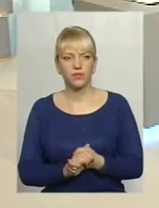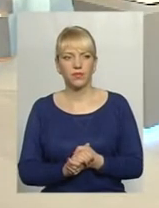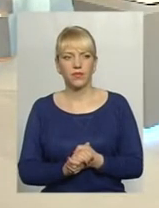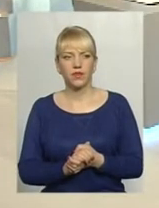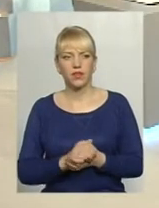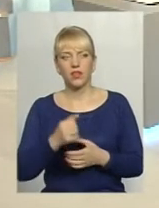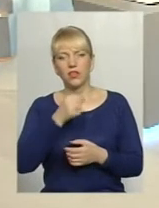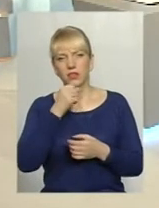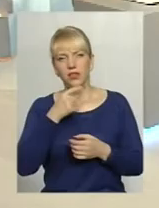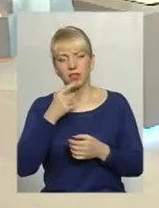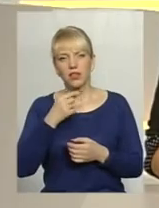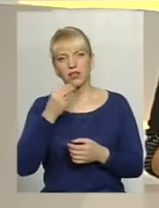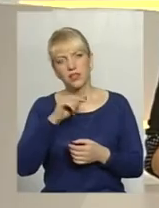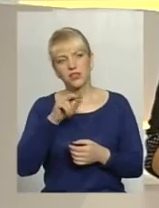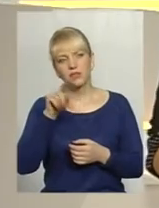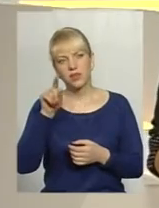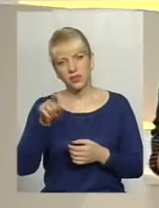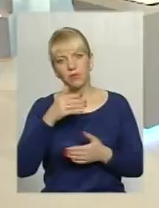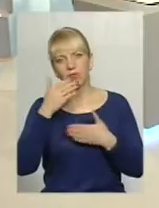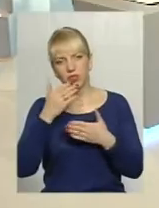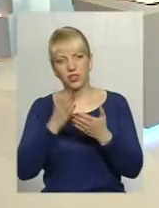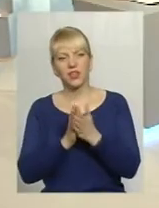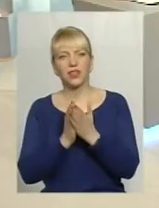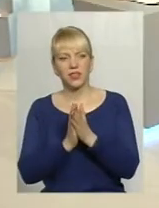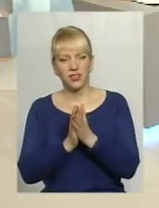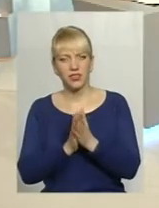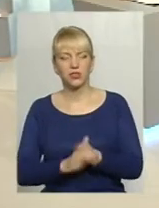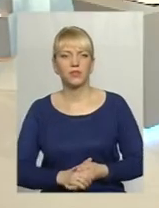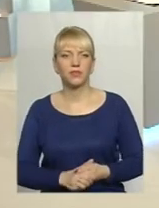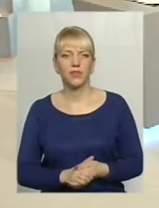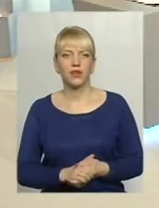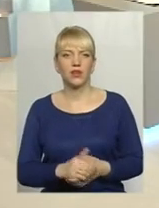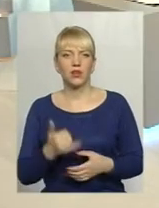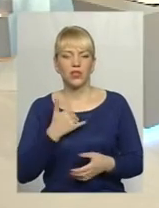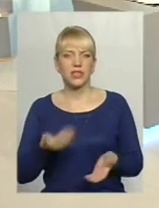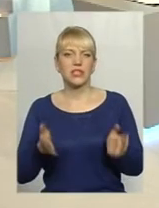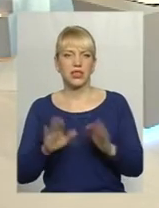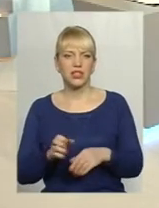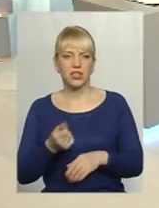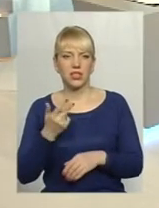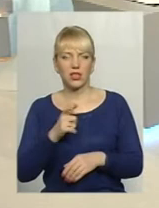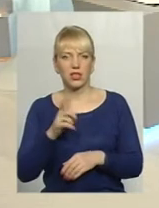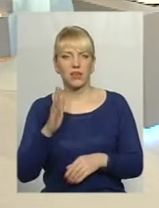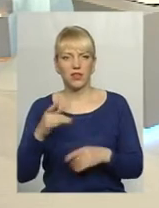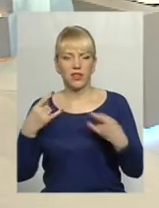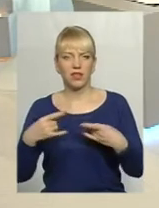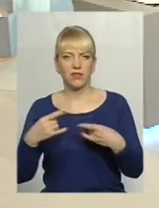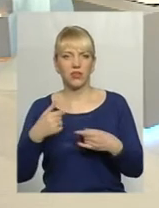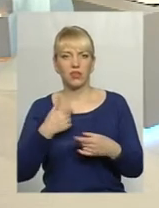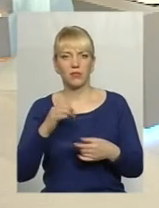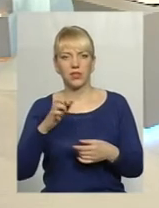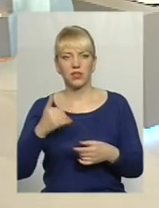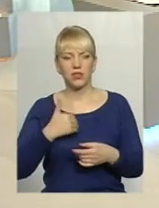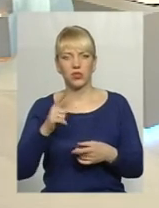колись казав, краще б ти почитала книжечку. У нас залишилось буквально декілька хвилин ефіру. Я хотіла б, щоб